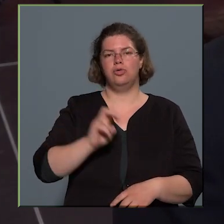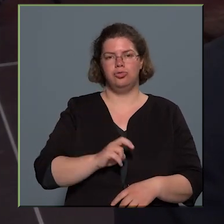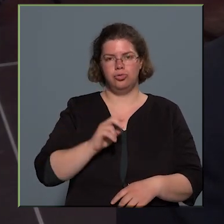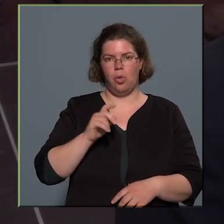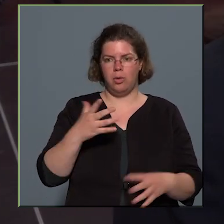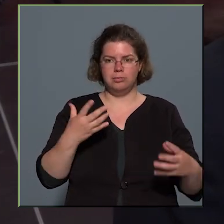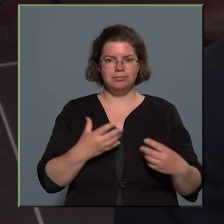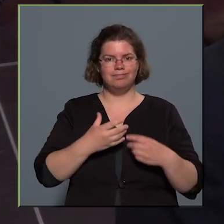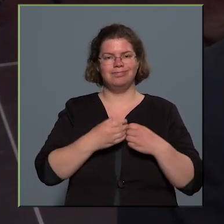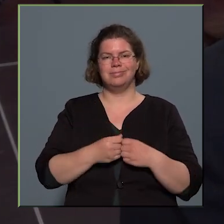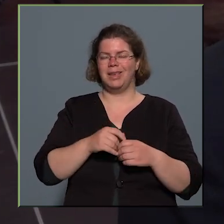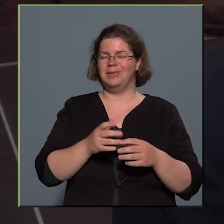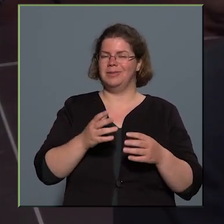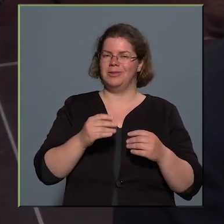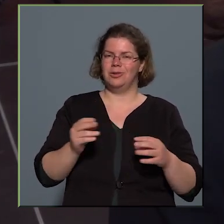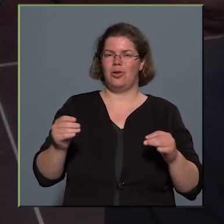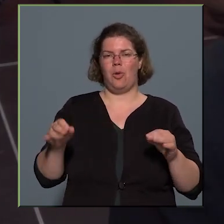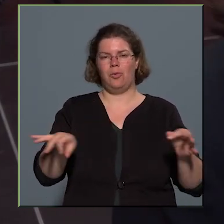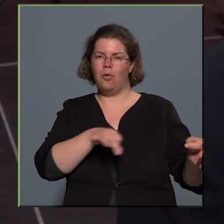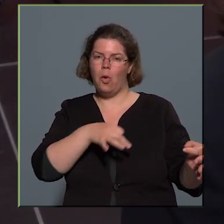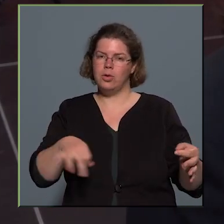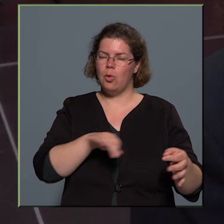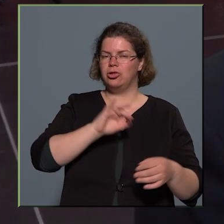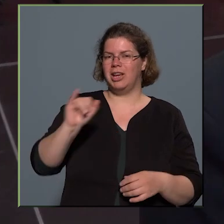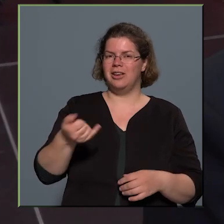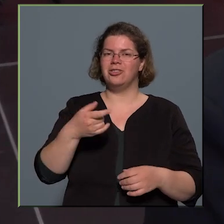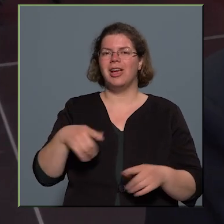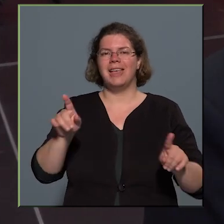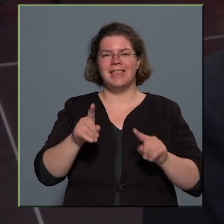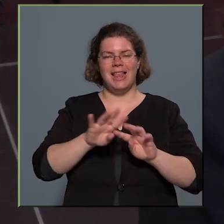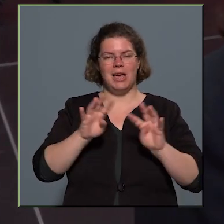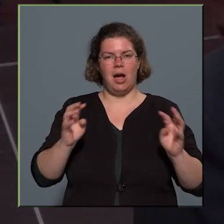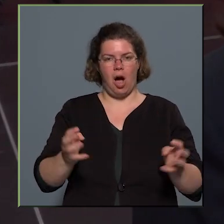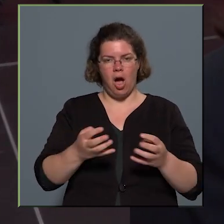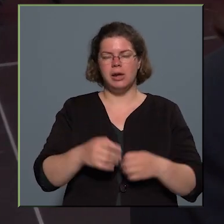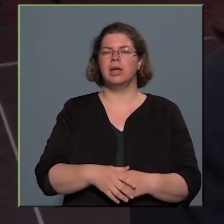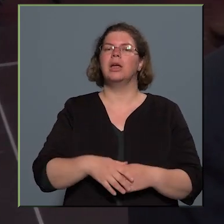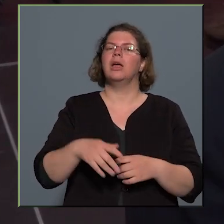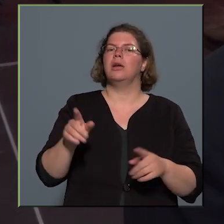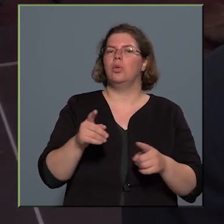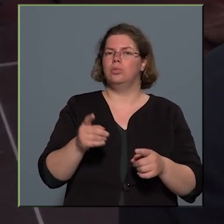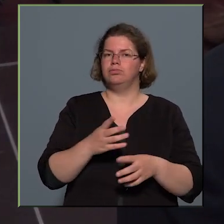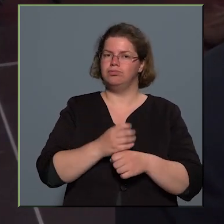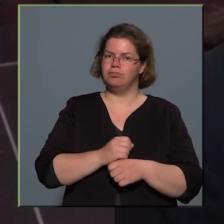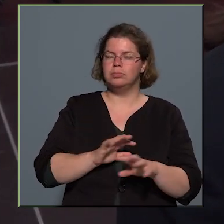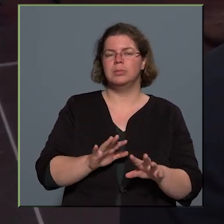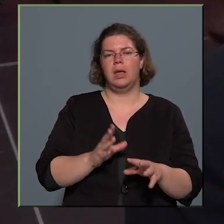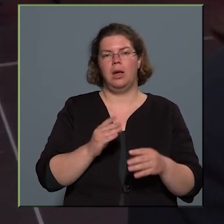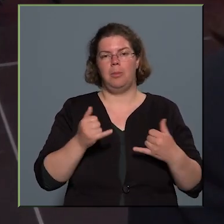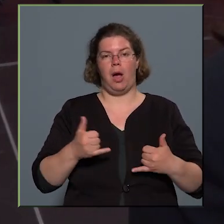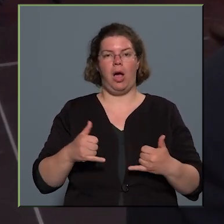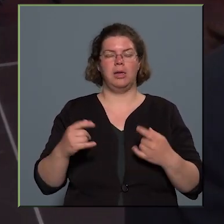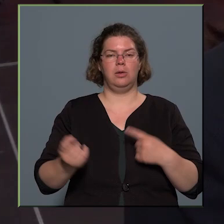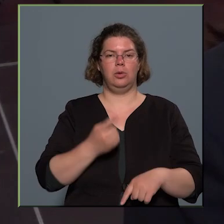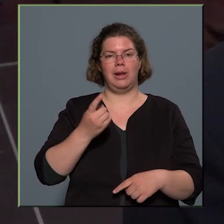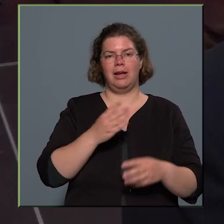hiszen számtalan vonós és zenekarikózus tartott. Ez a mai alkalom egy különleges, hiszen a